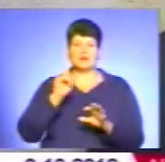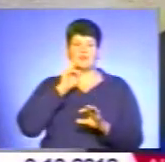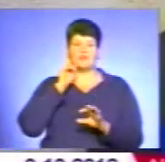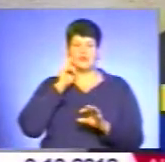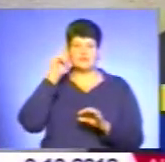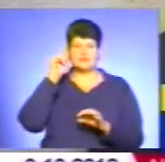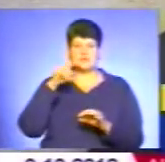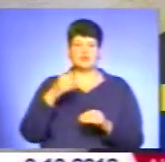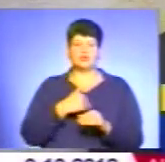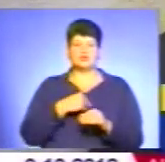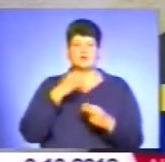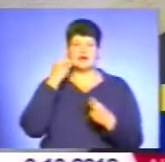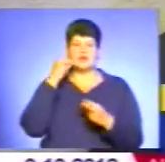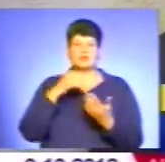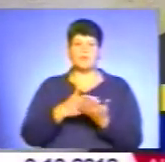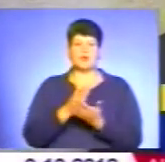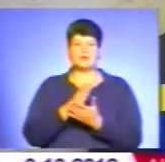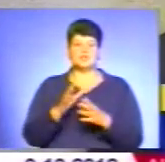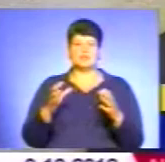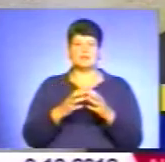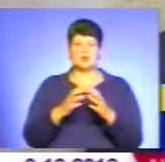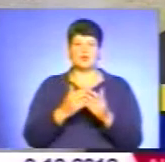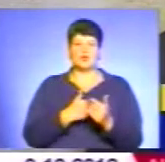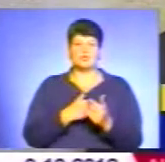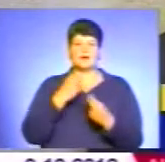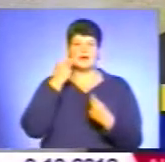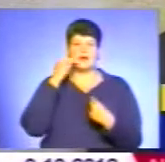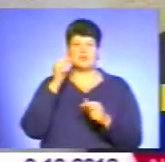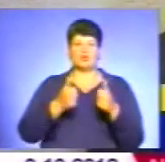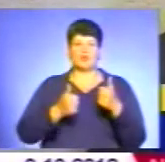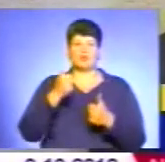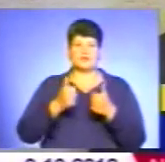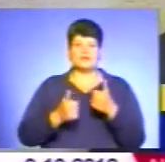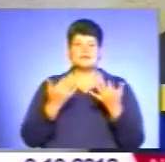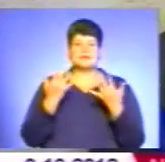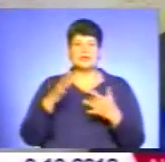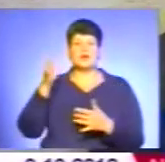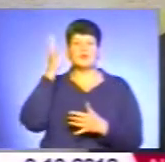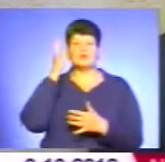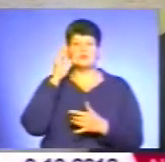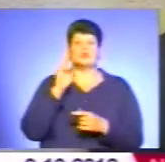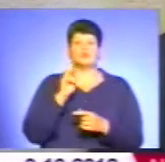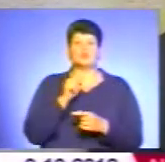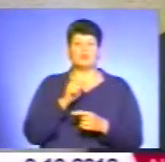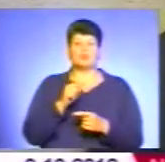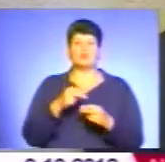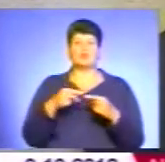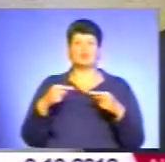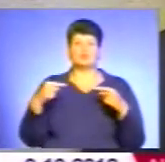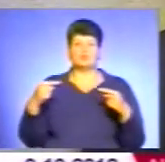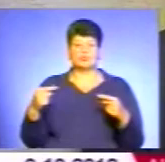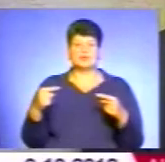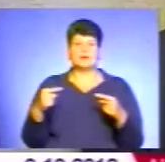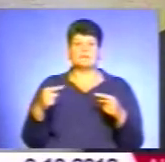кращих політичних партій, хоче кращої конкуренції. Вона настільки розумна, що десь той продукт агітації, який їм